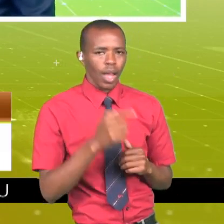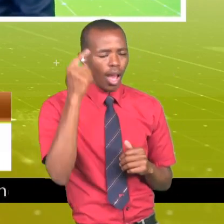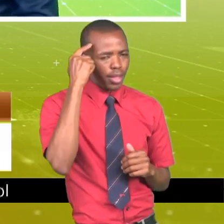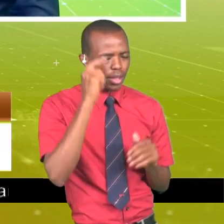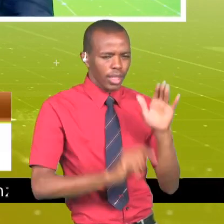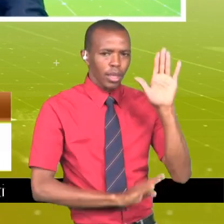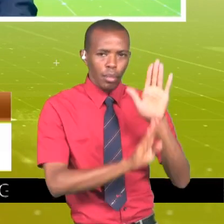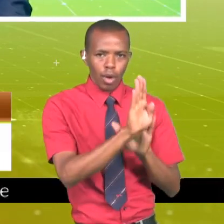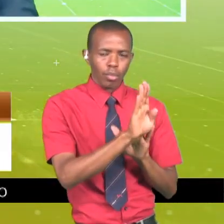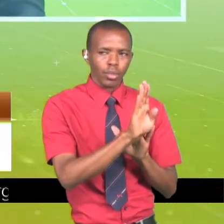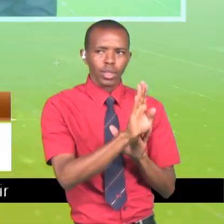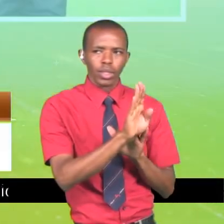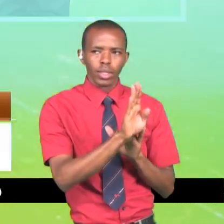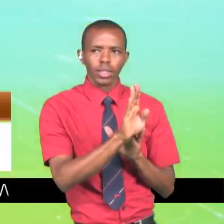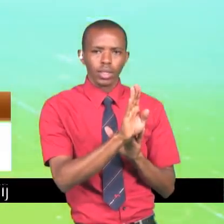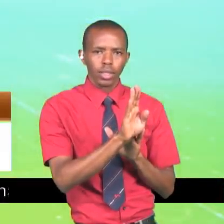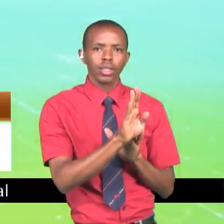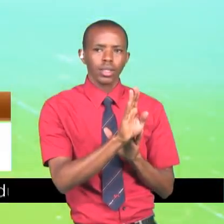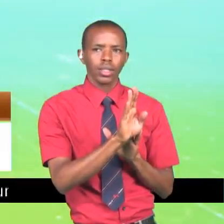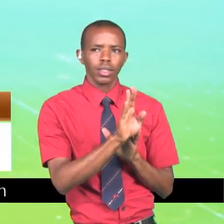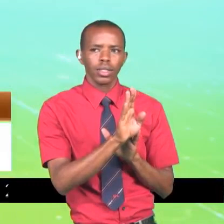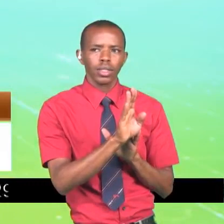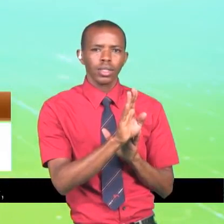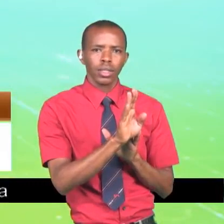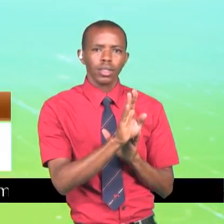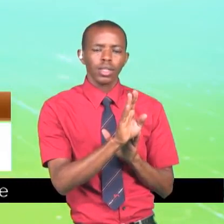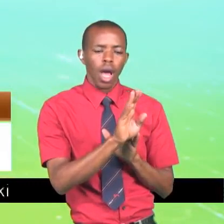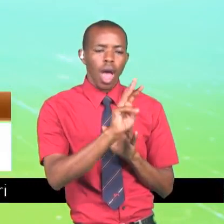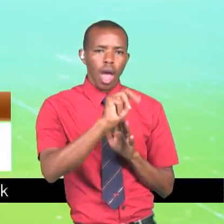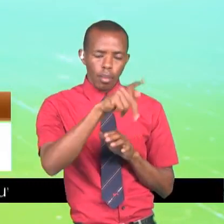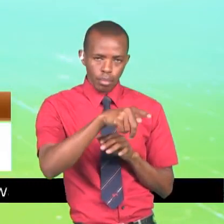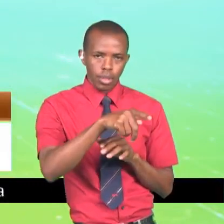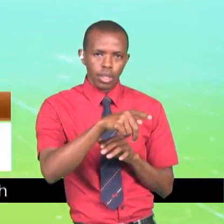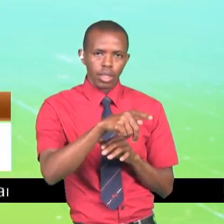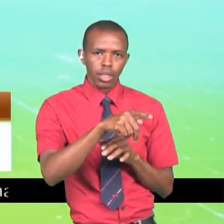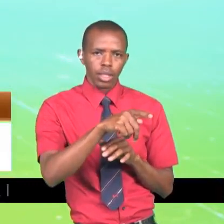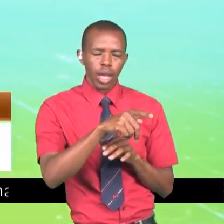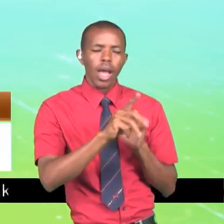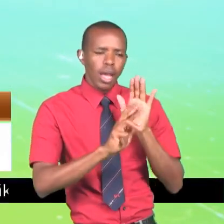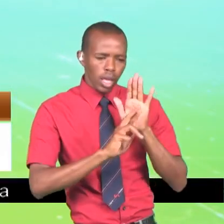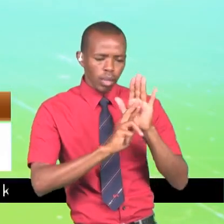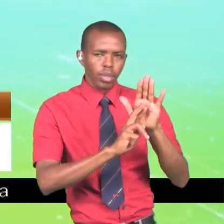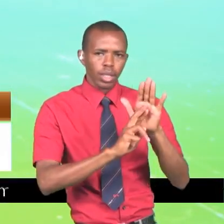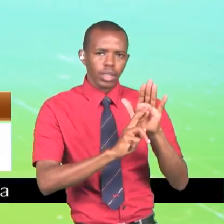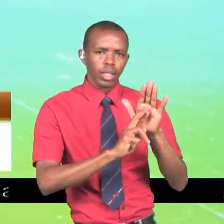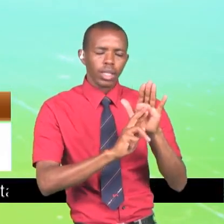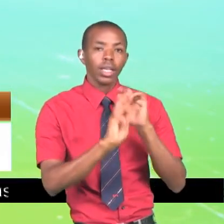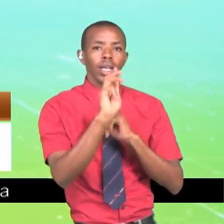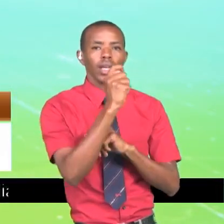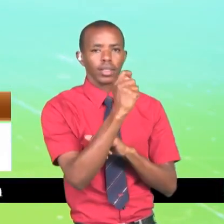maendeleo ya yale ambayo nafaa kufanya kama mbungi na yule ambayo amewakilisha katika taifaku,